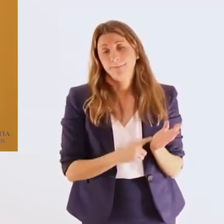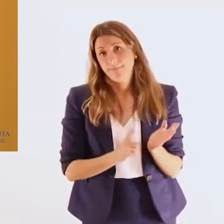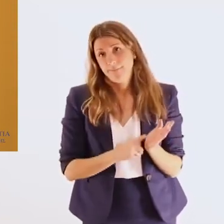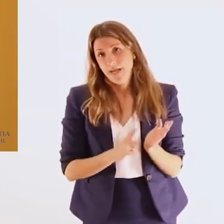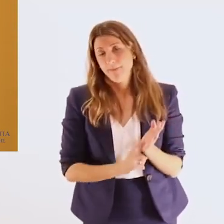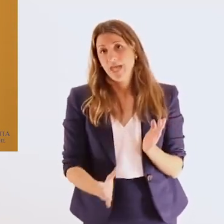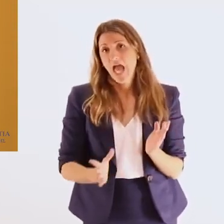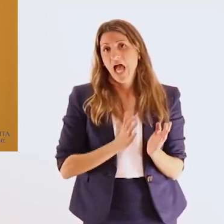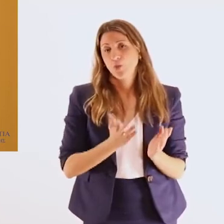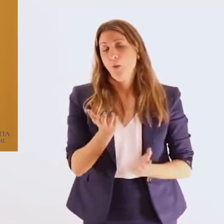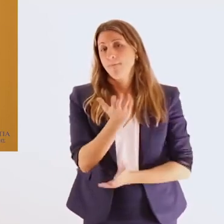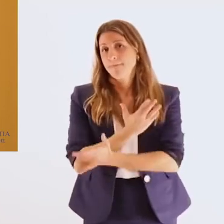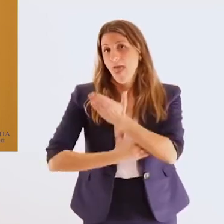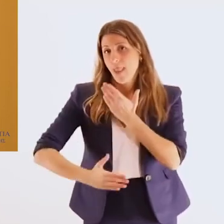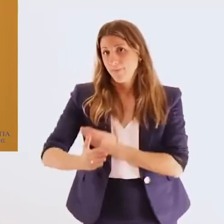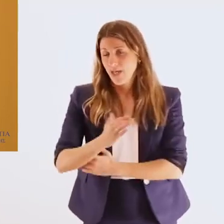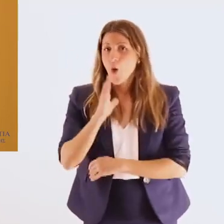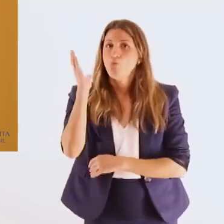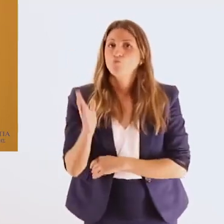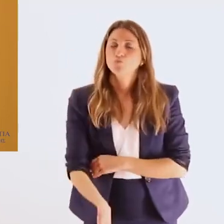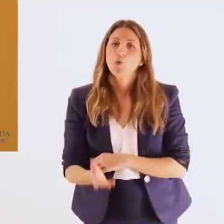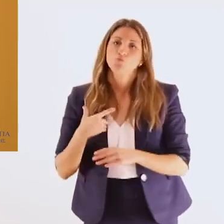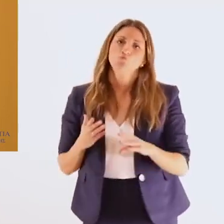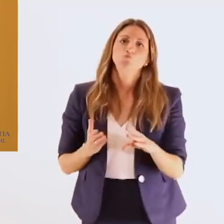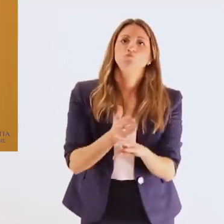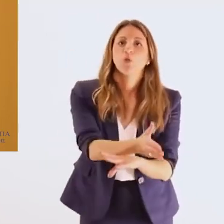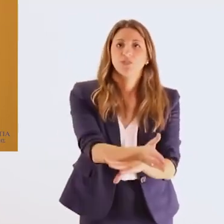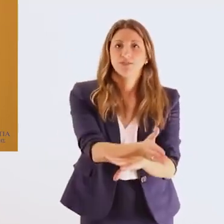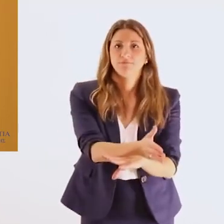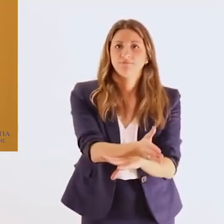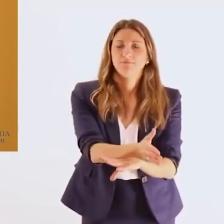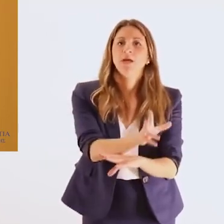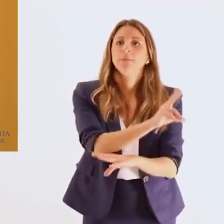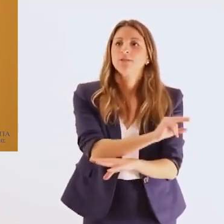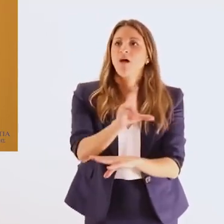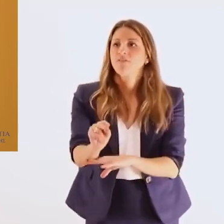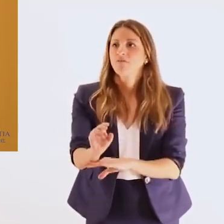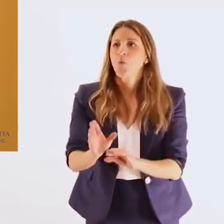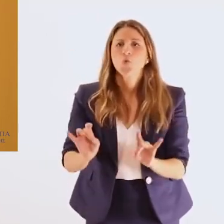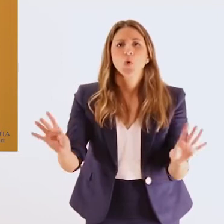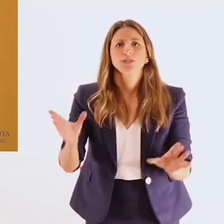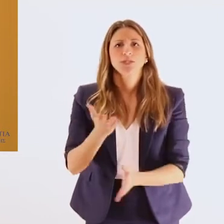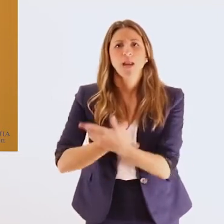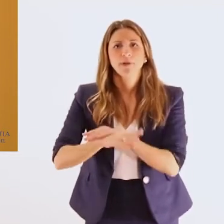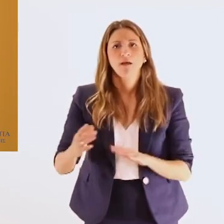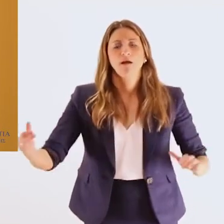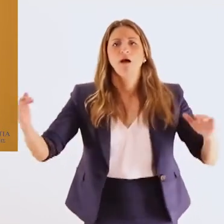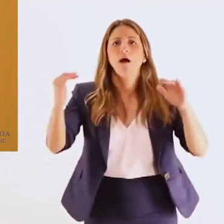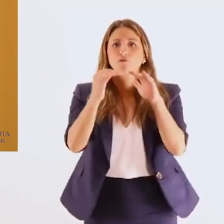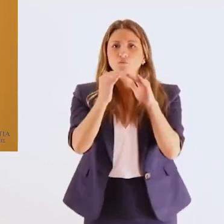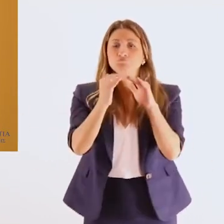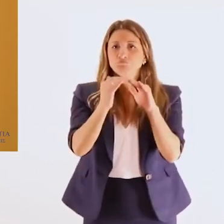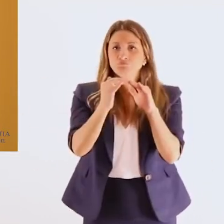γιατί επιτρέπουν στον πολίτη, στον άνθρωπο με αναπηρία, χρόνια πάθηση